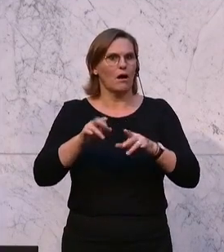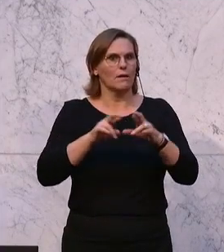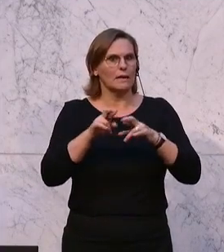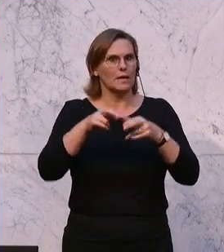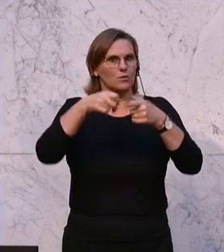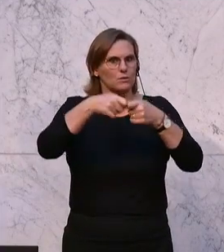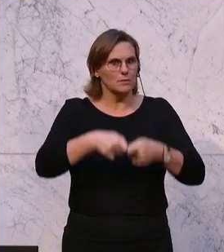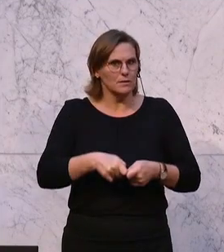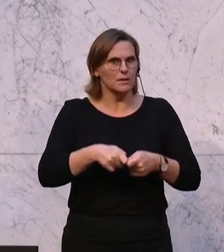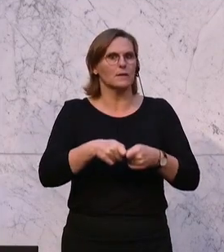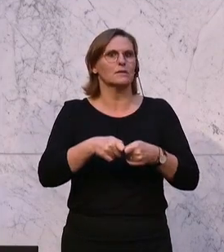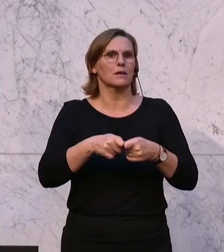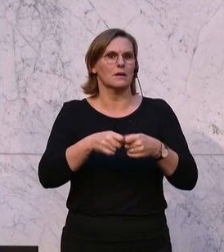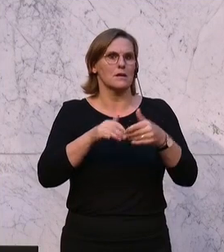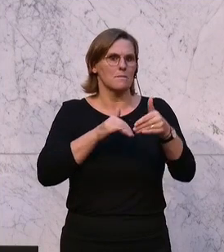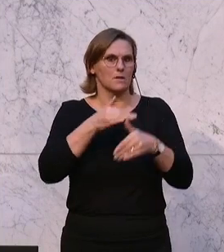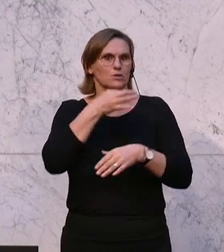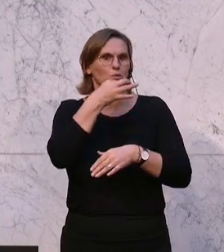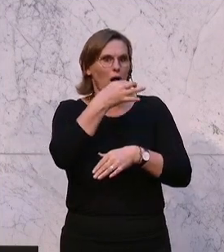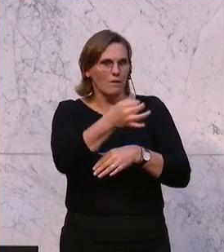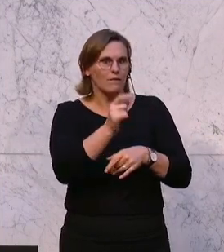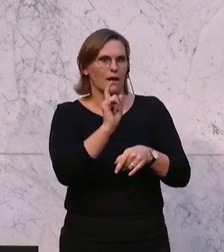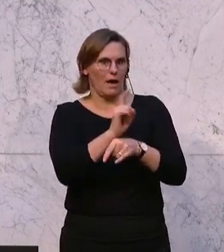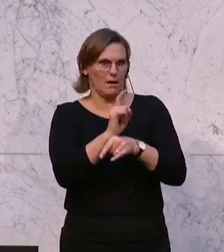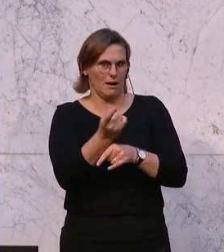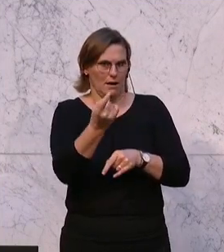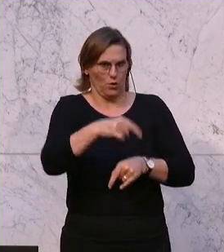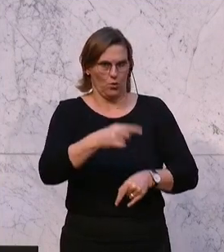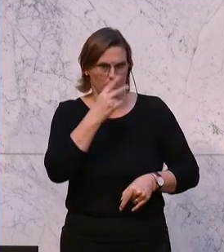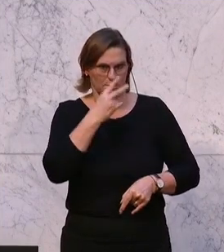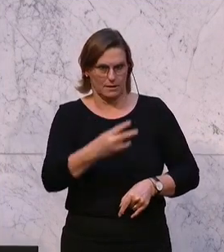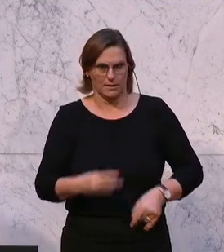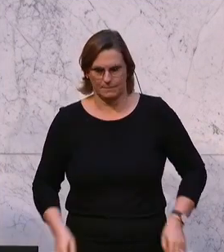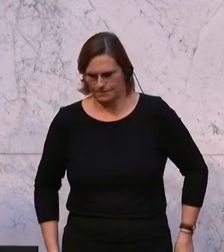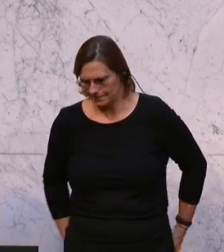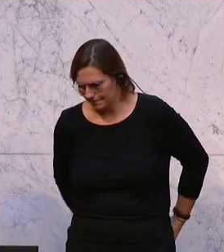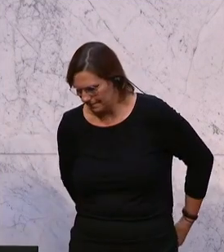demnächst im Zuge einer Ministeranklage auf der Anklagebank sehen. Applaus Applaus Dank.